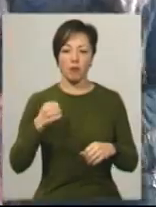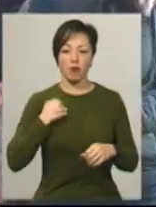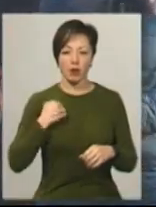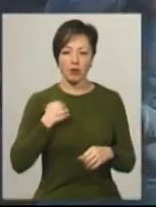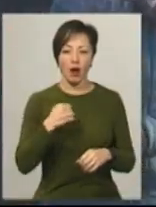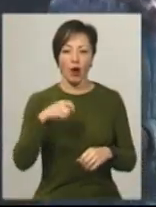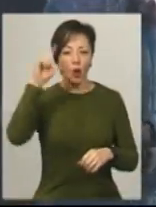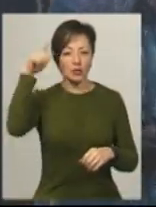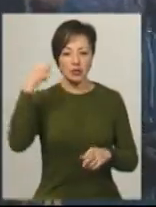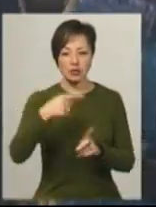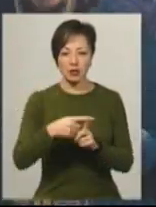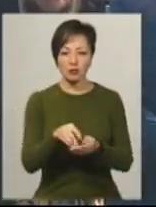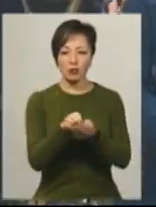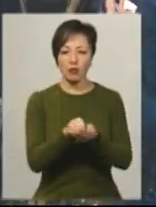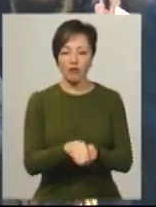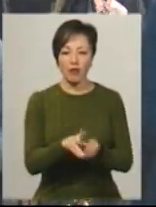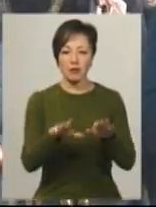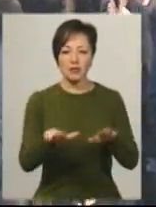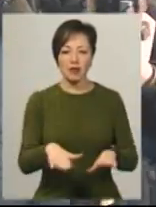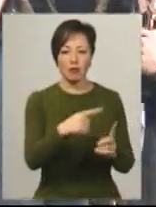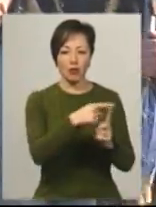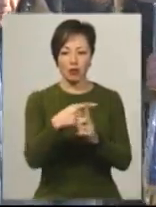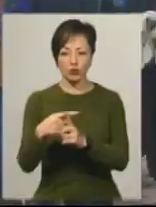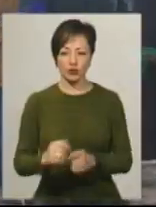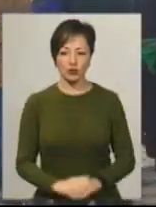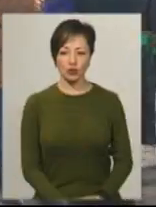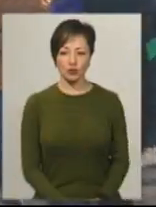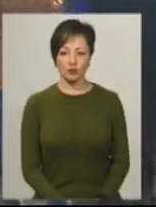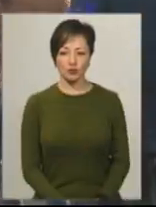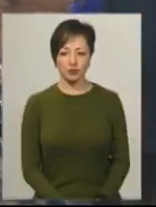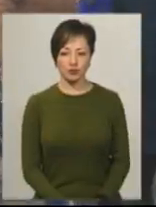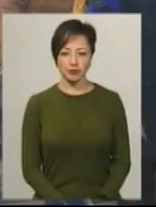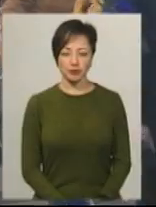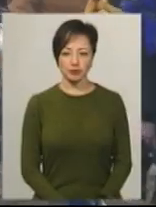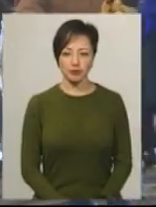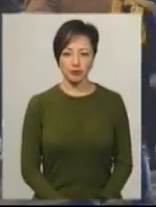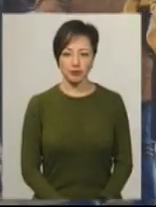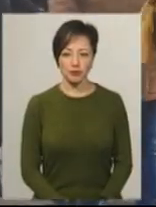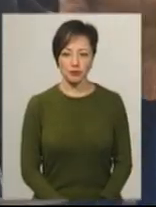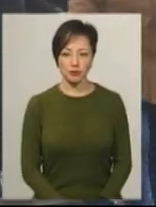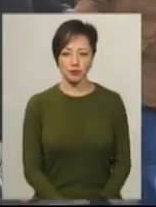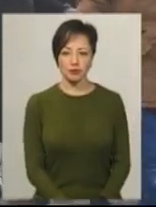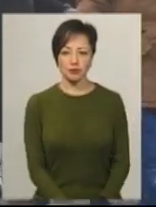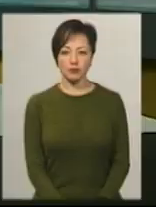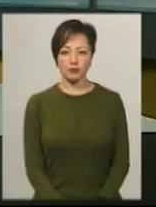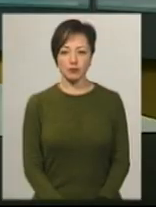хрест. Віталія каравана поховали на місцевому кладовищі. Тетяна Ворожтова, Віктор Кривий. Новини на Суспільному. Хмельниччина.